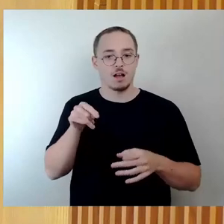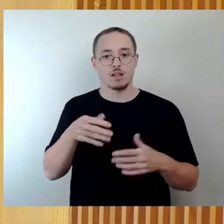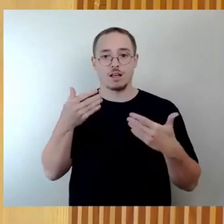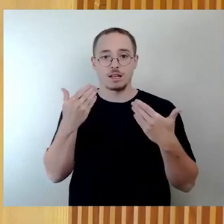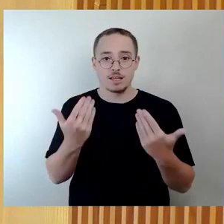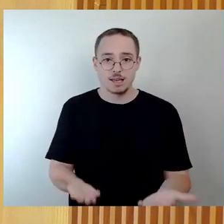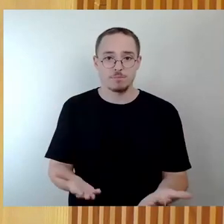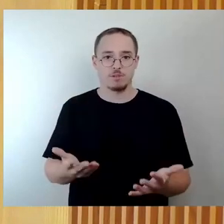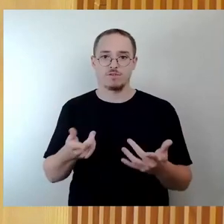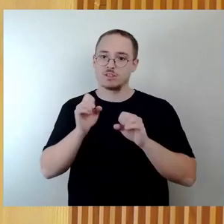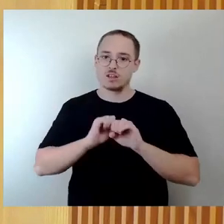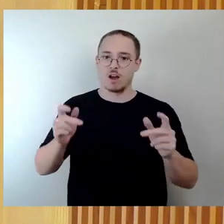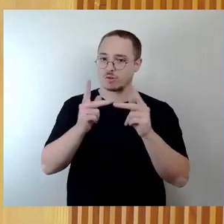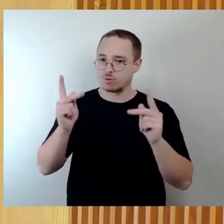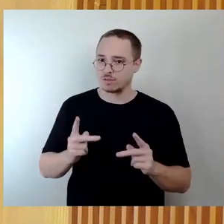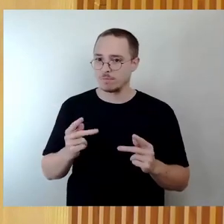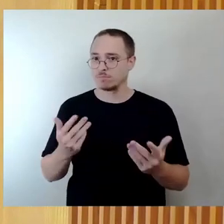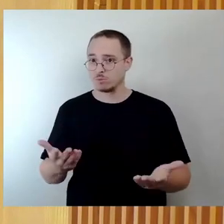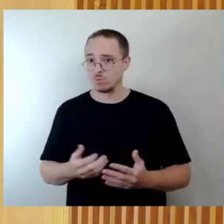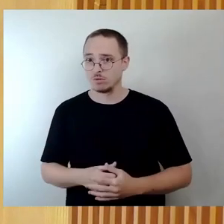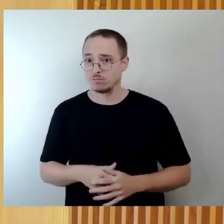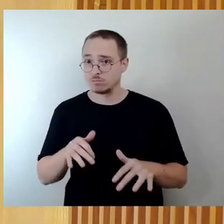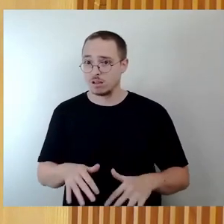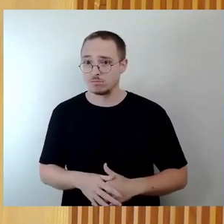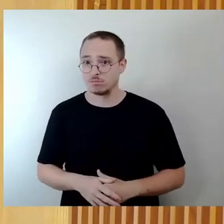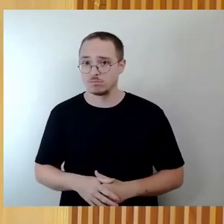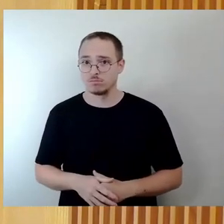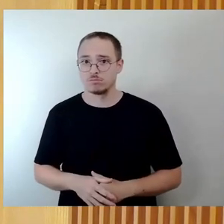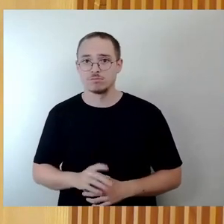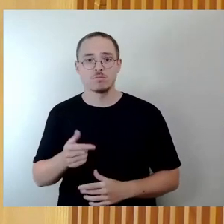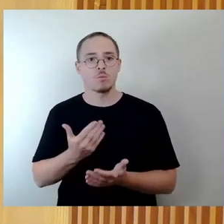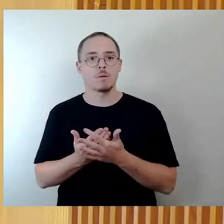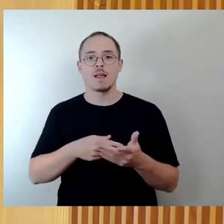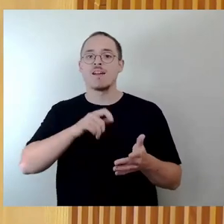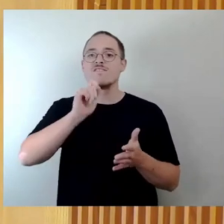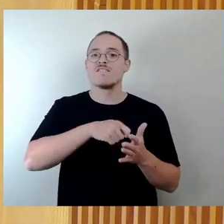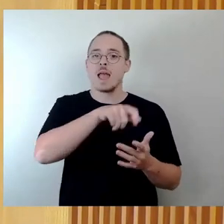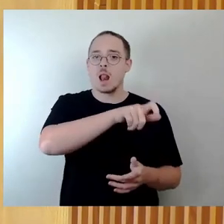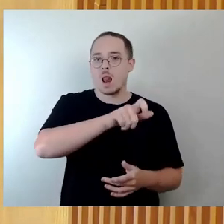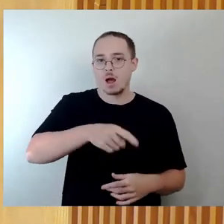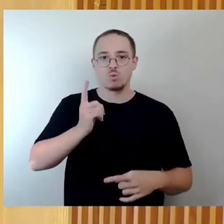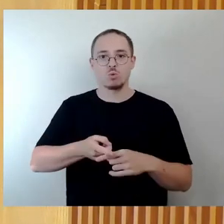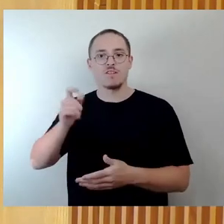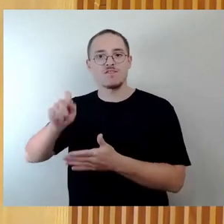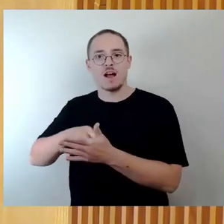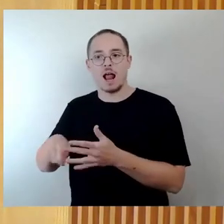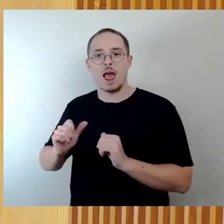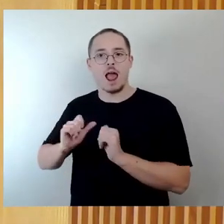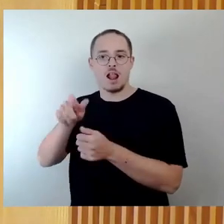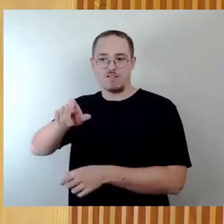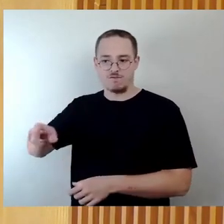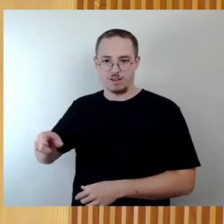der Auszählung und auch dem Schutz von Wählern und auch den Wahlhelfern zu gewährleisten? Okay, die